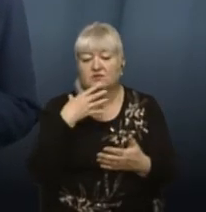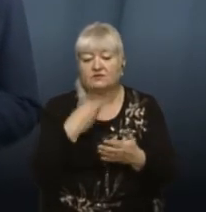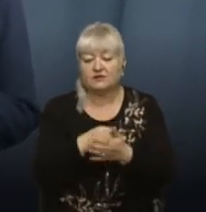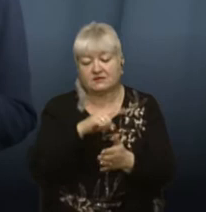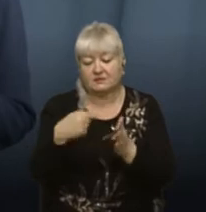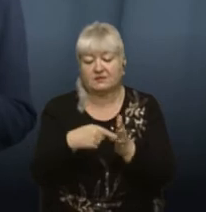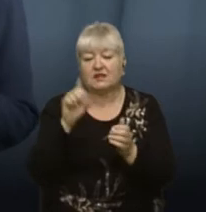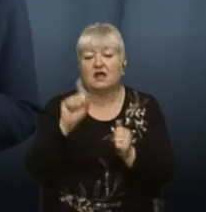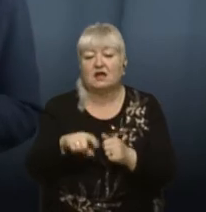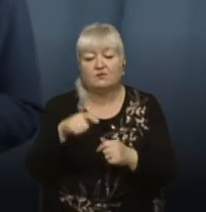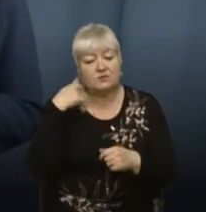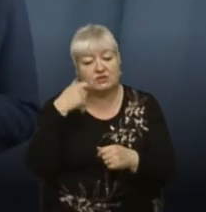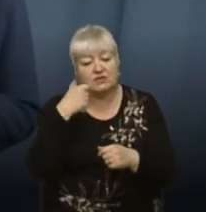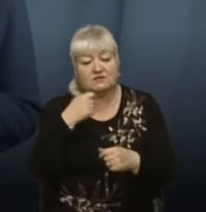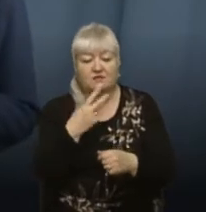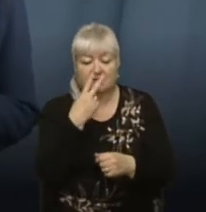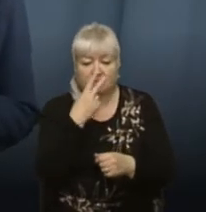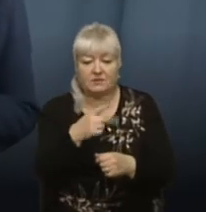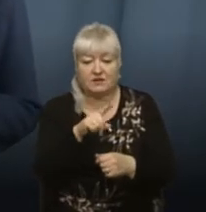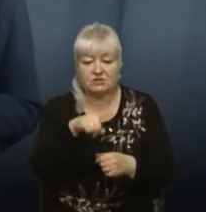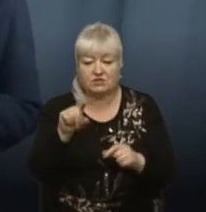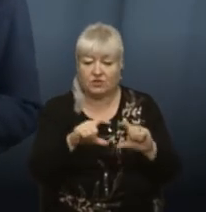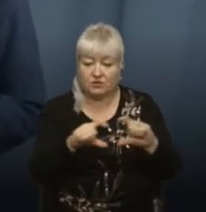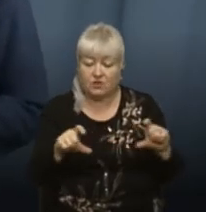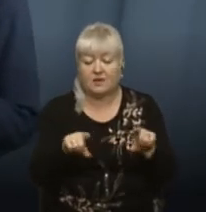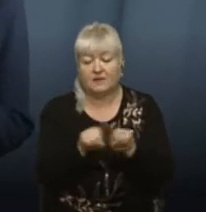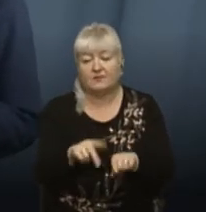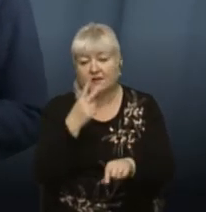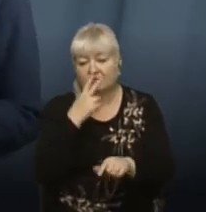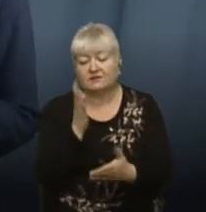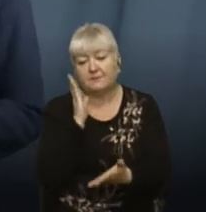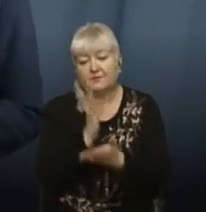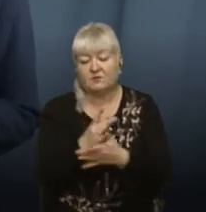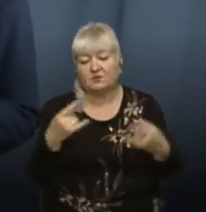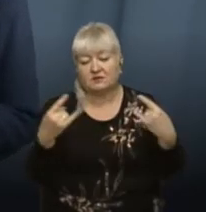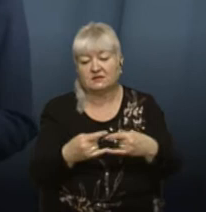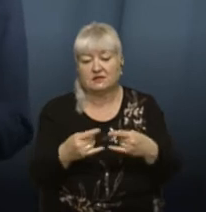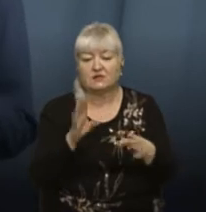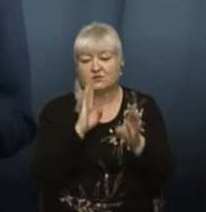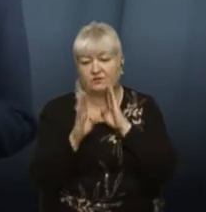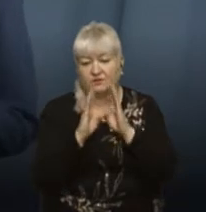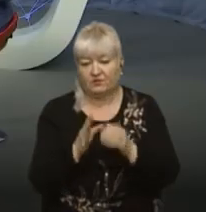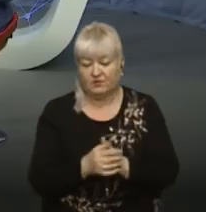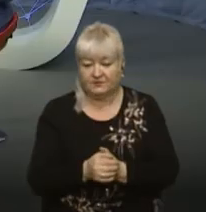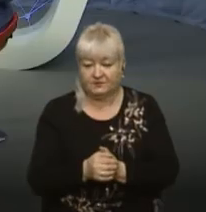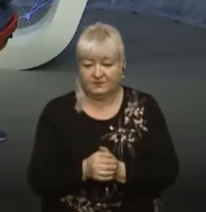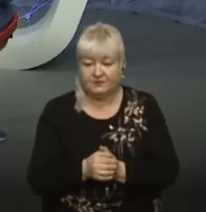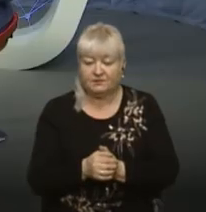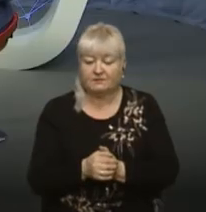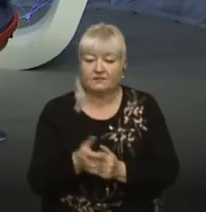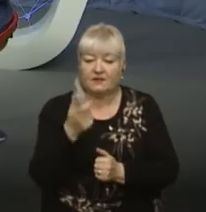298-7191, а також дивитись нашу пряму трансляцію на сторінці у Фейсбук. Тож, пане Василь,